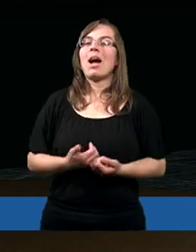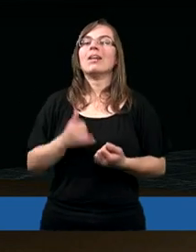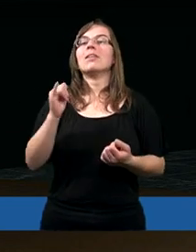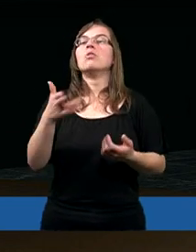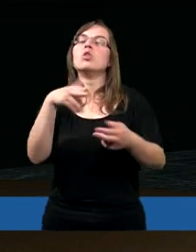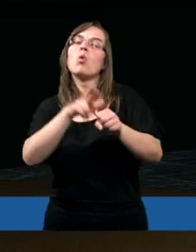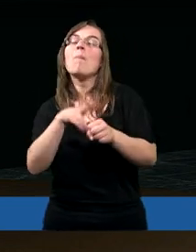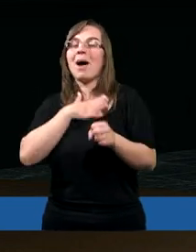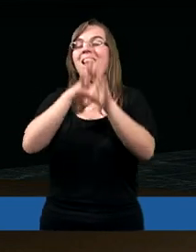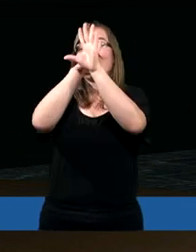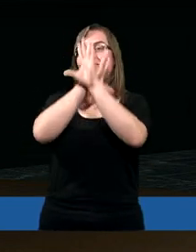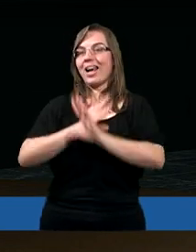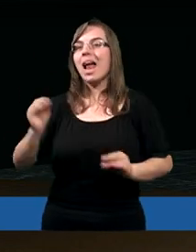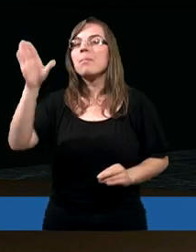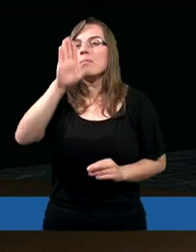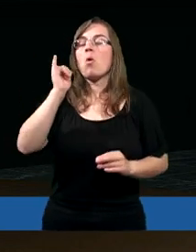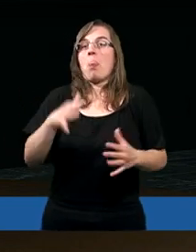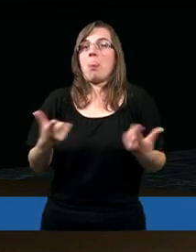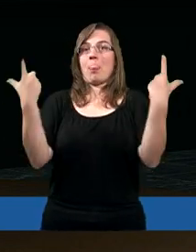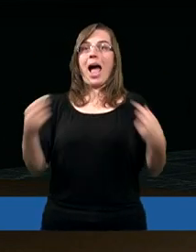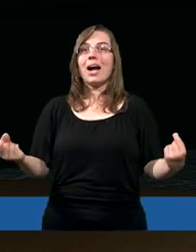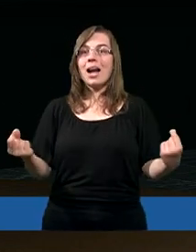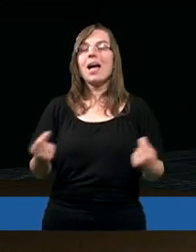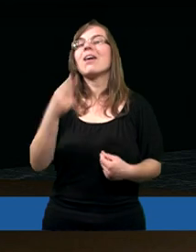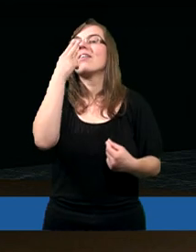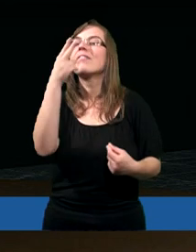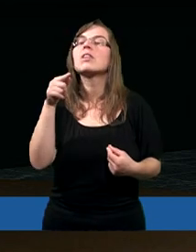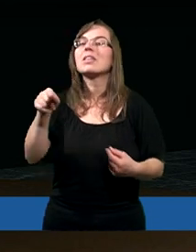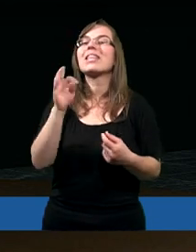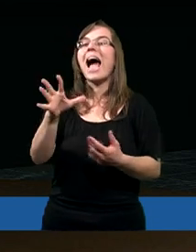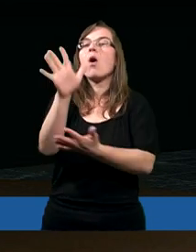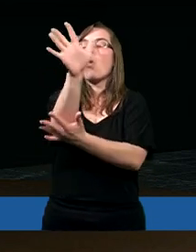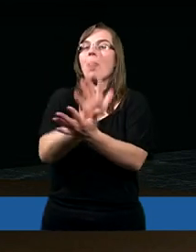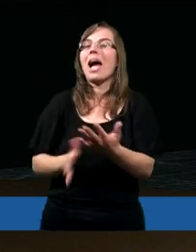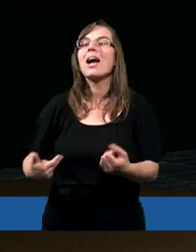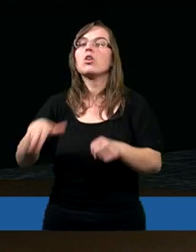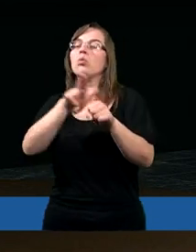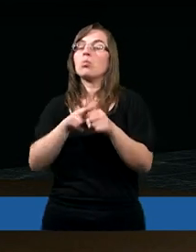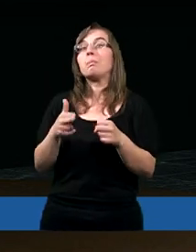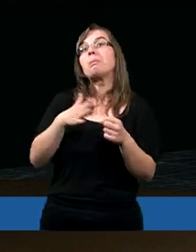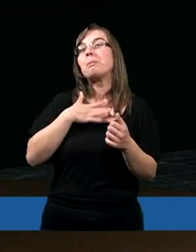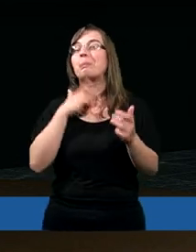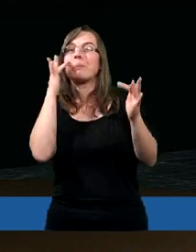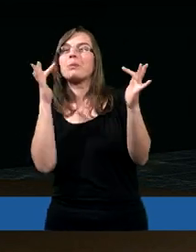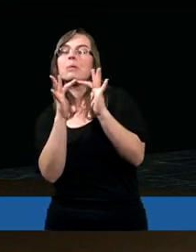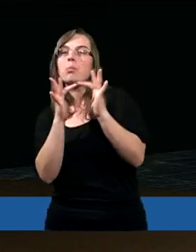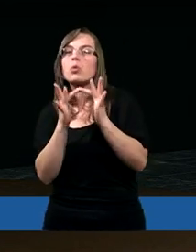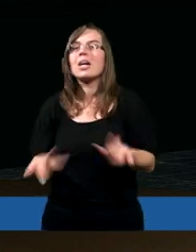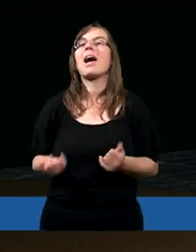mają uwielbić Boga. I nagle widzimy tutaj taką treść, którą podejrzewam,